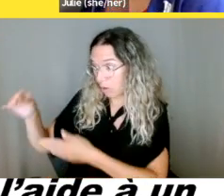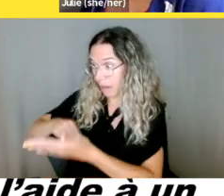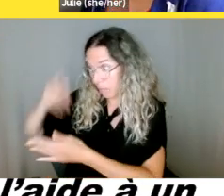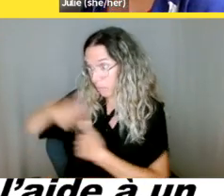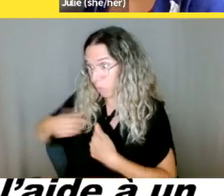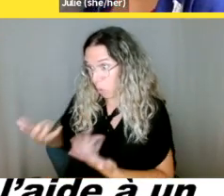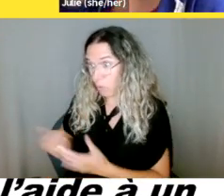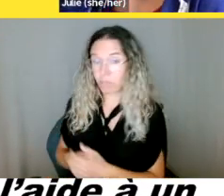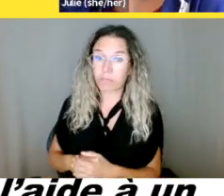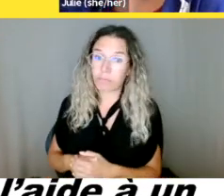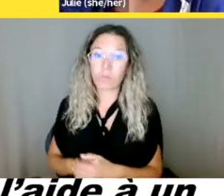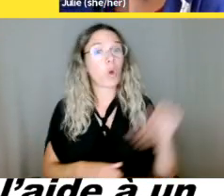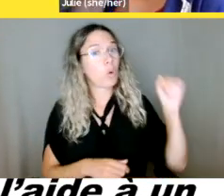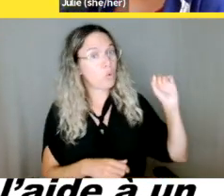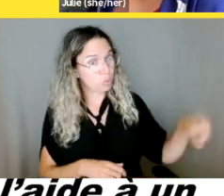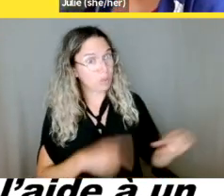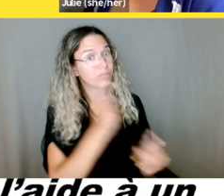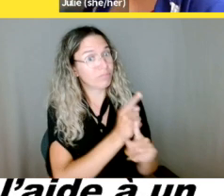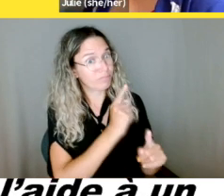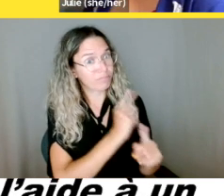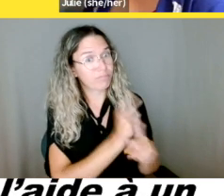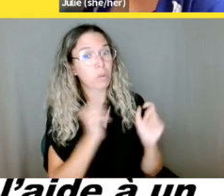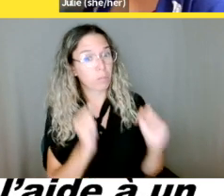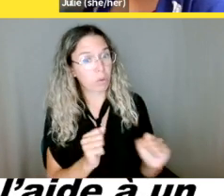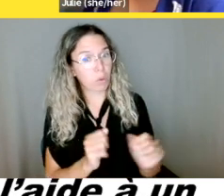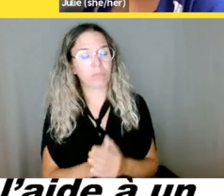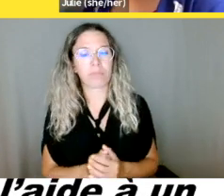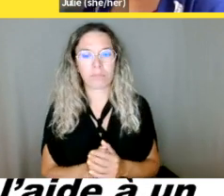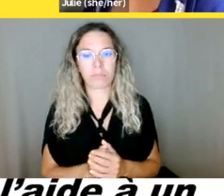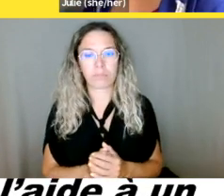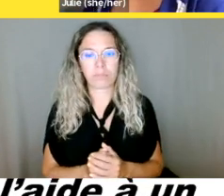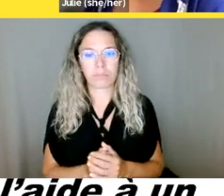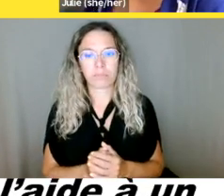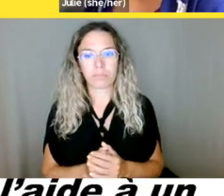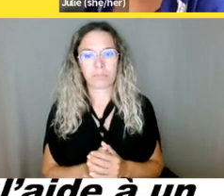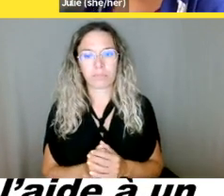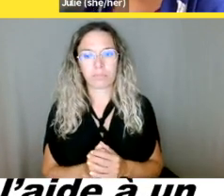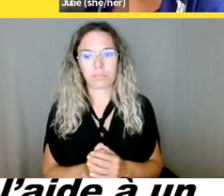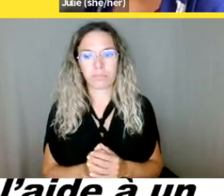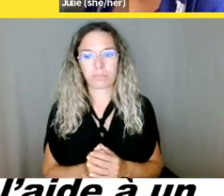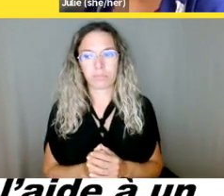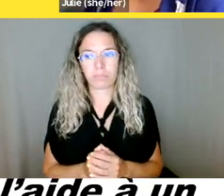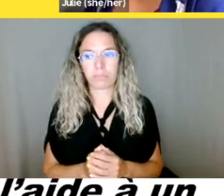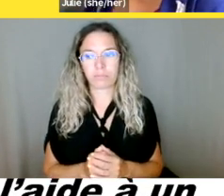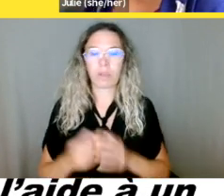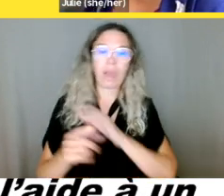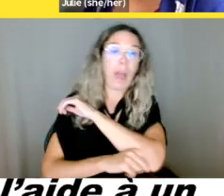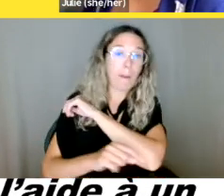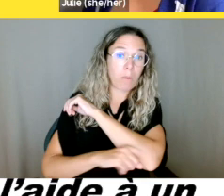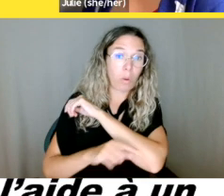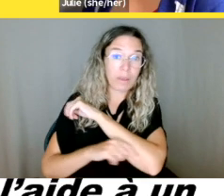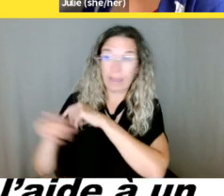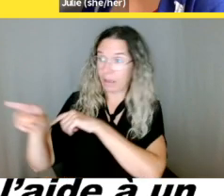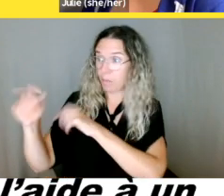bien que un ou une employée peut refuser de vous aider à remplir un formulaire s'il ou elle a une raison valable.